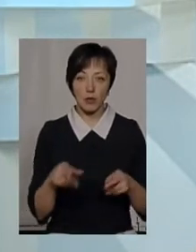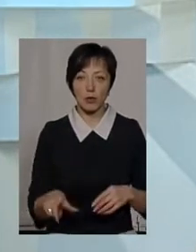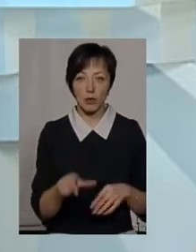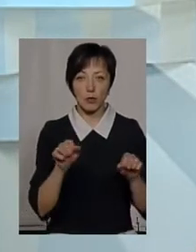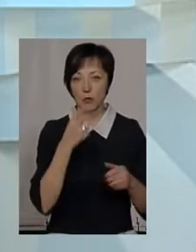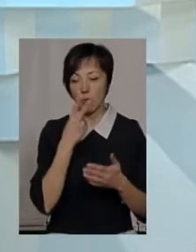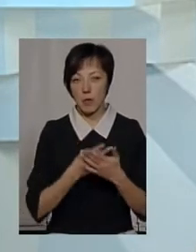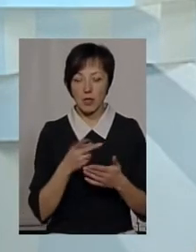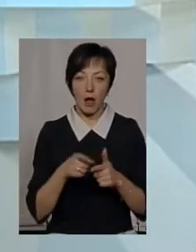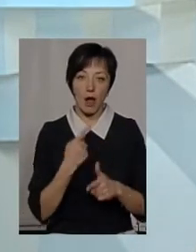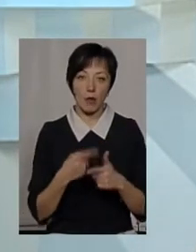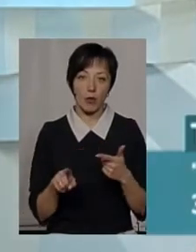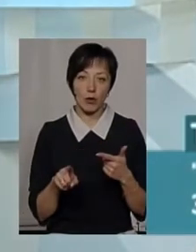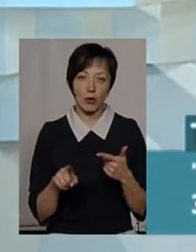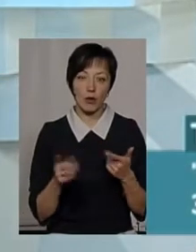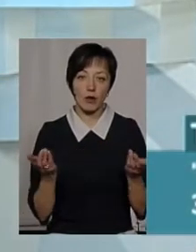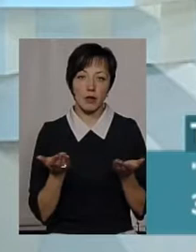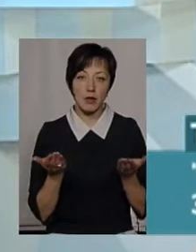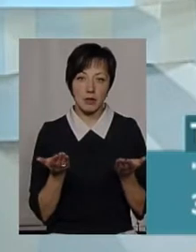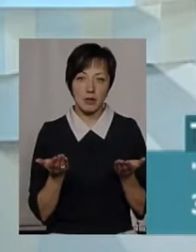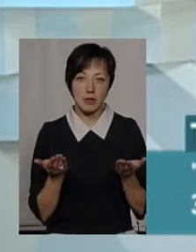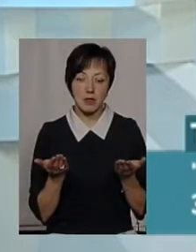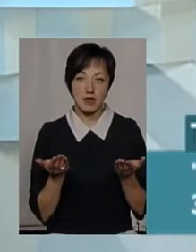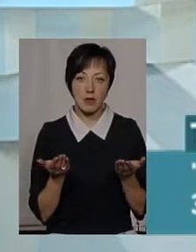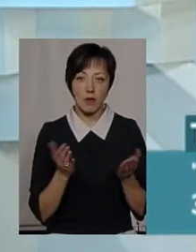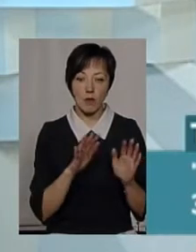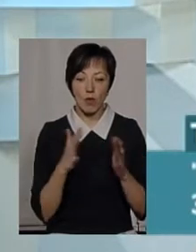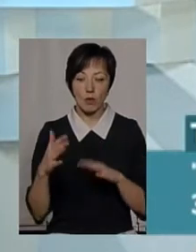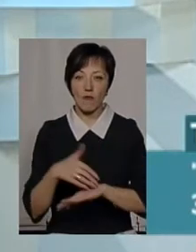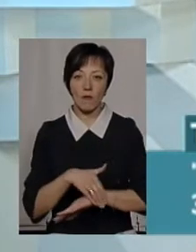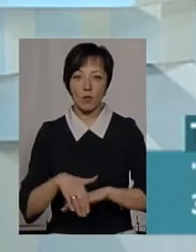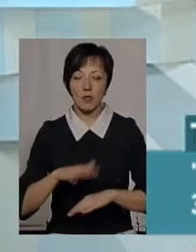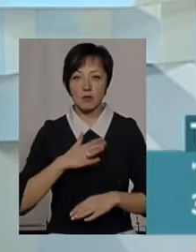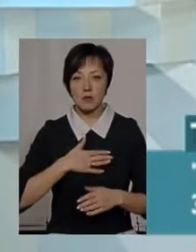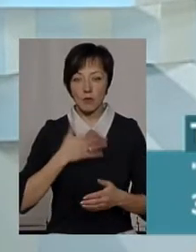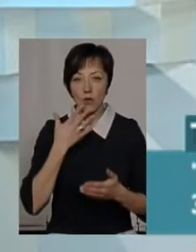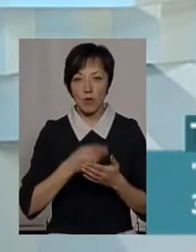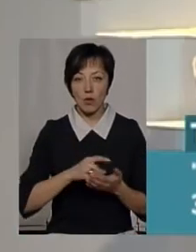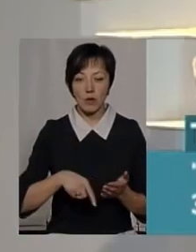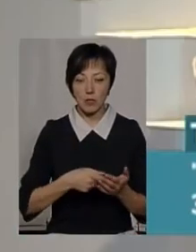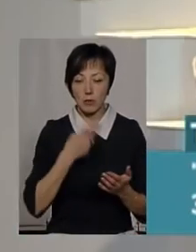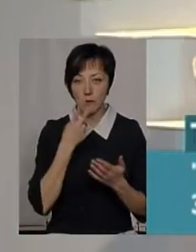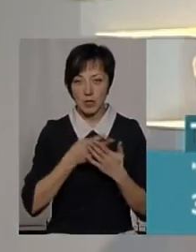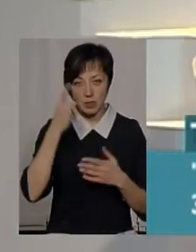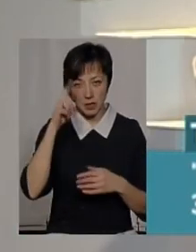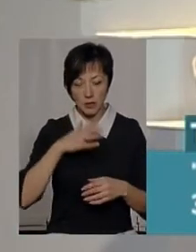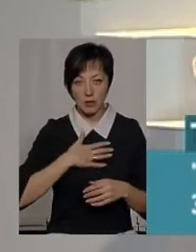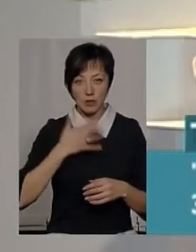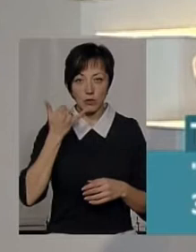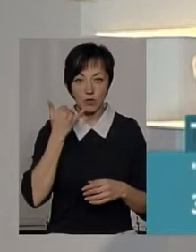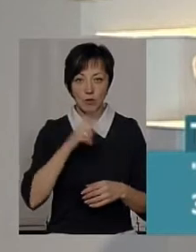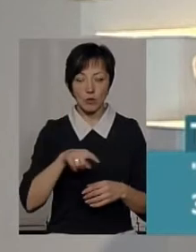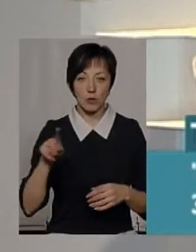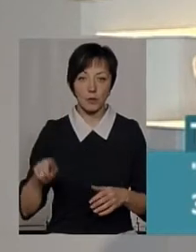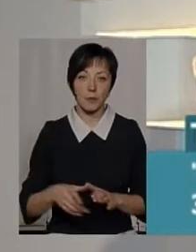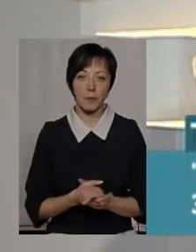дорозі, може побачити, або десь прогулюючись вулицями своєму міста, він це побачить, знає, наш номер гарячої лінії,